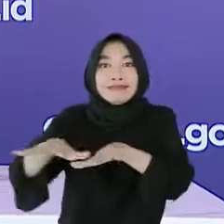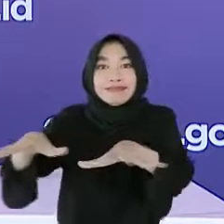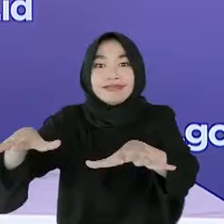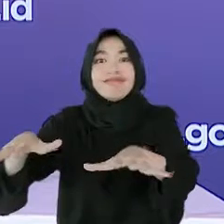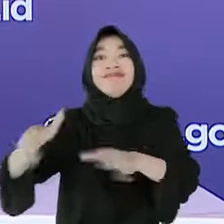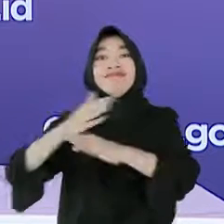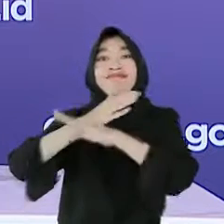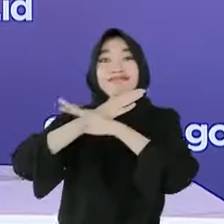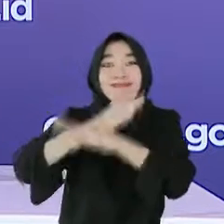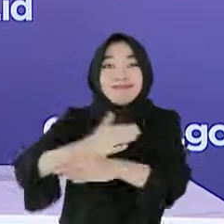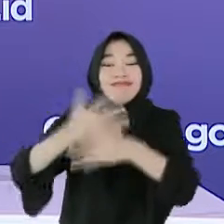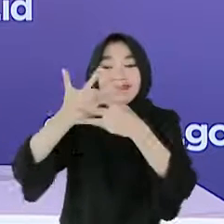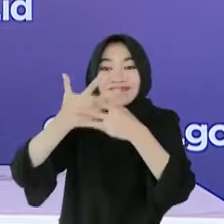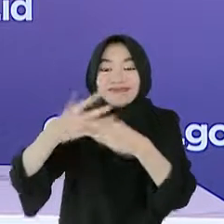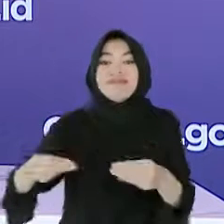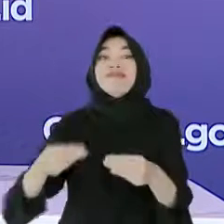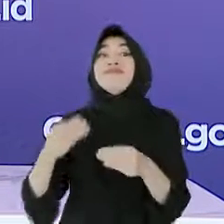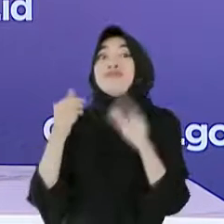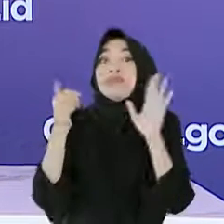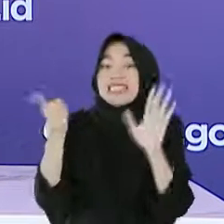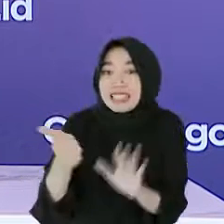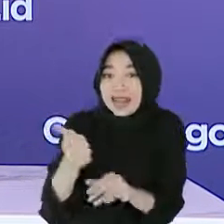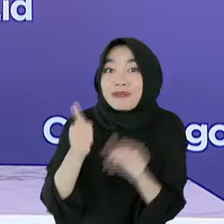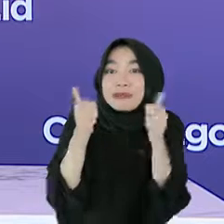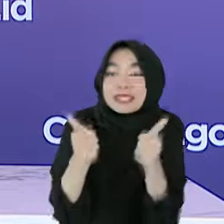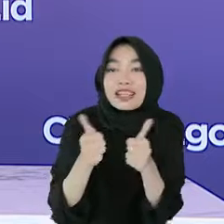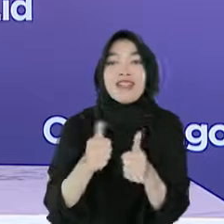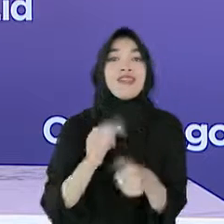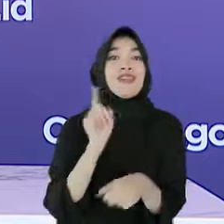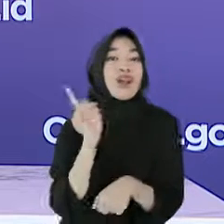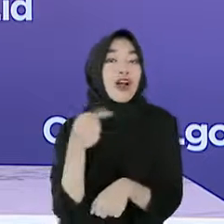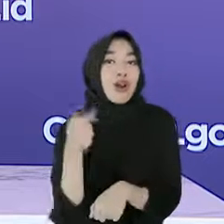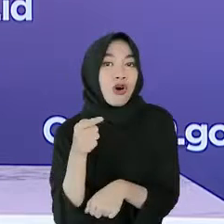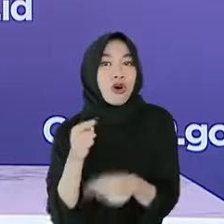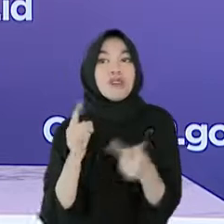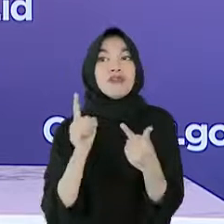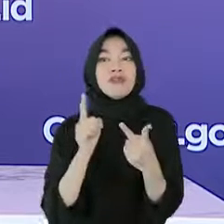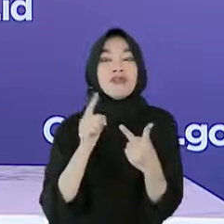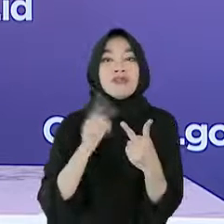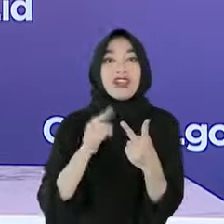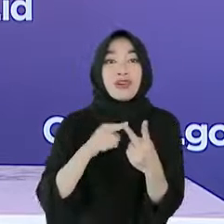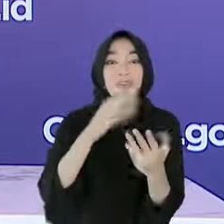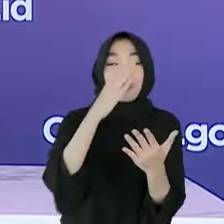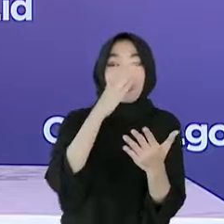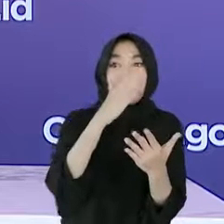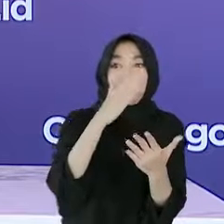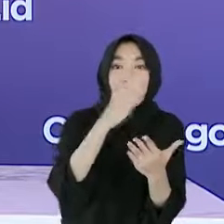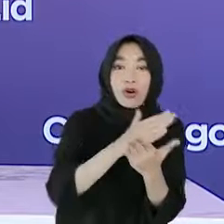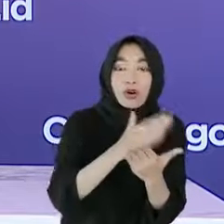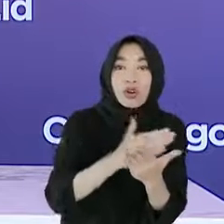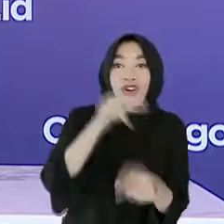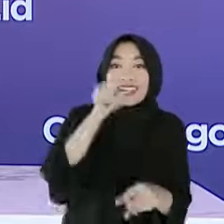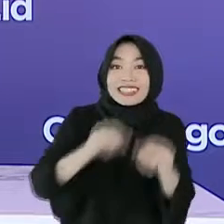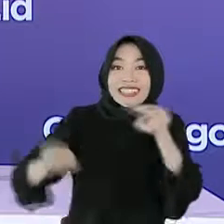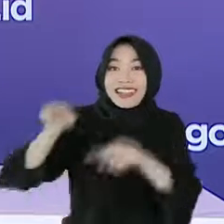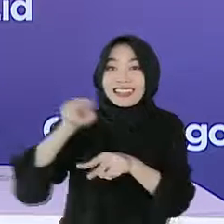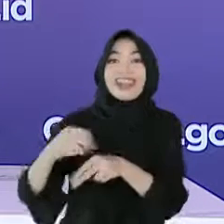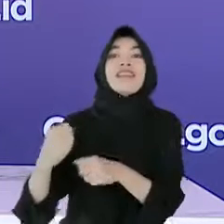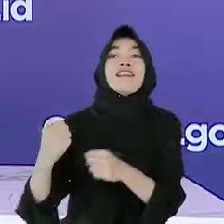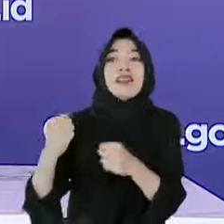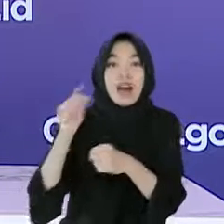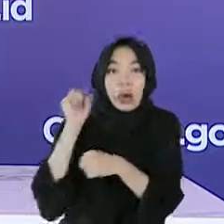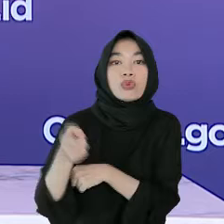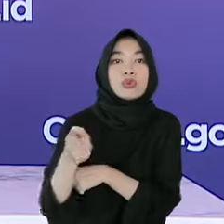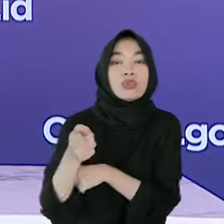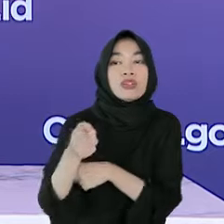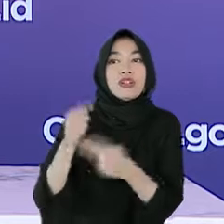apabila peningkatan cakupan vaksinasi dibarengi dengan upaya kolektif lainnya, yaitu pengawasan protokol kesehatan,